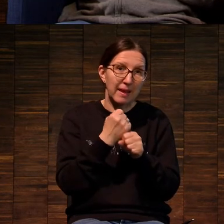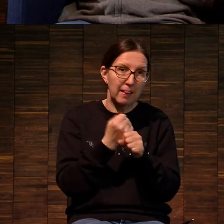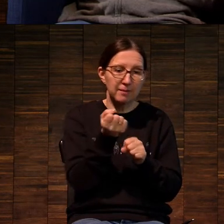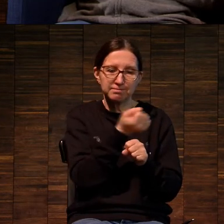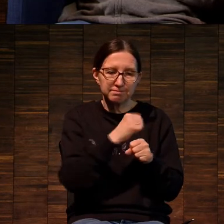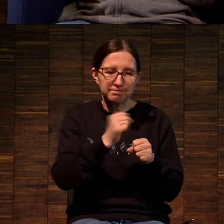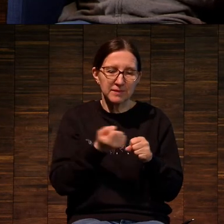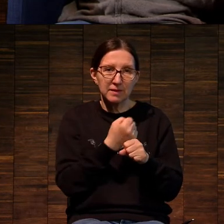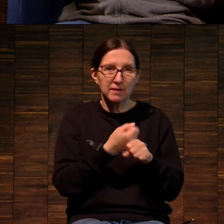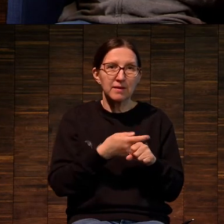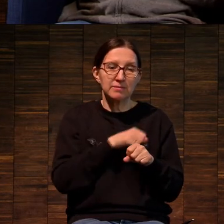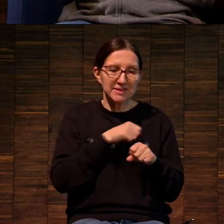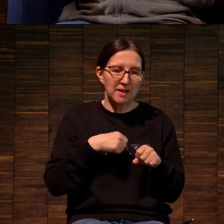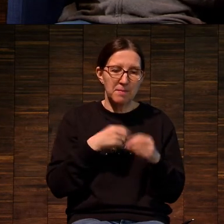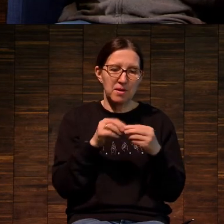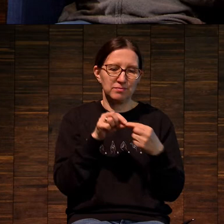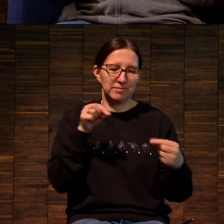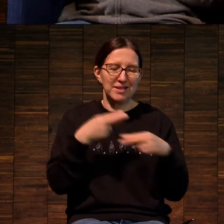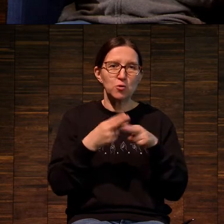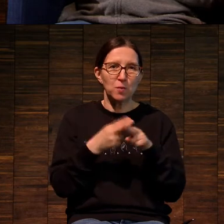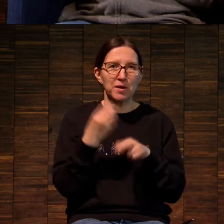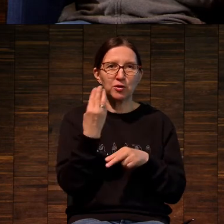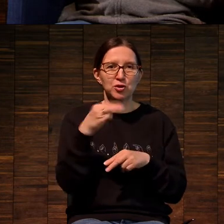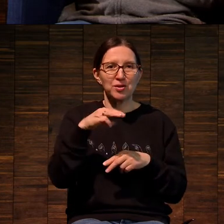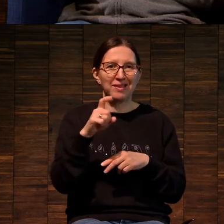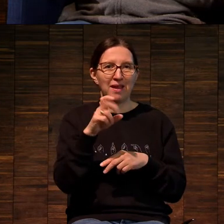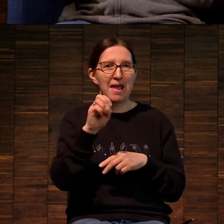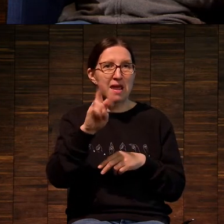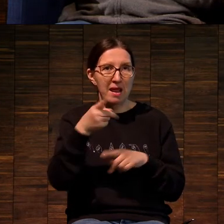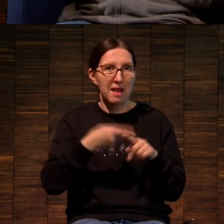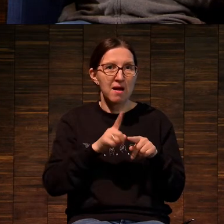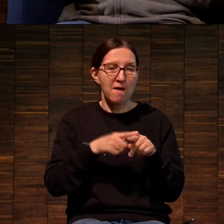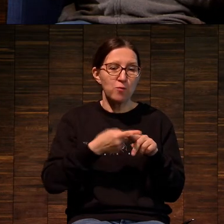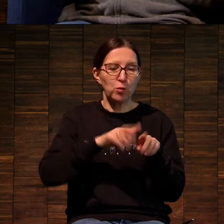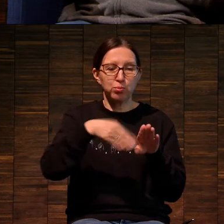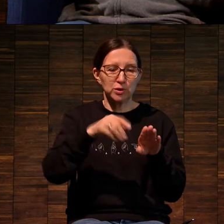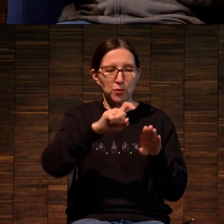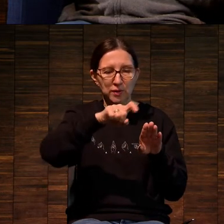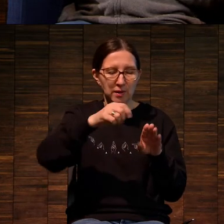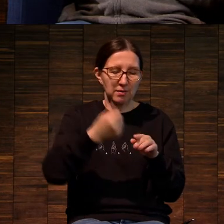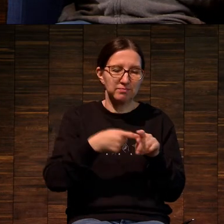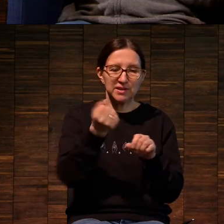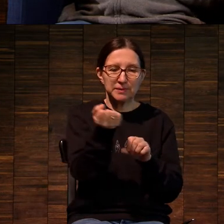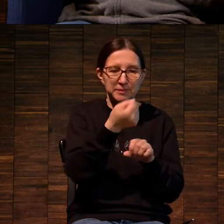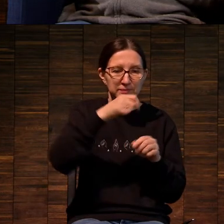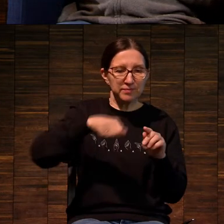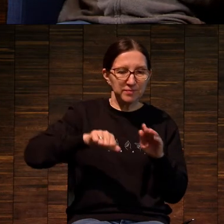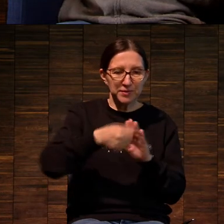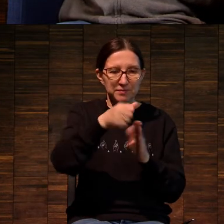штихелем выбирала вот эти самые пустоты. И